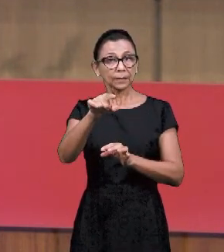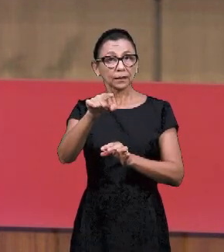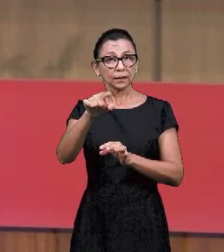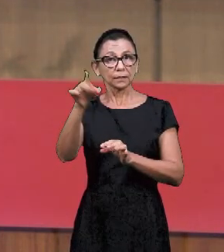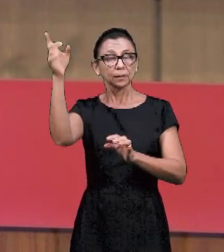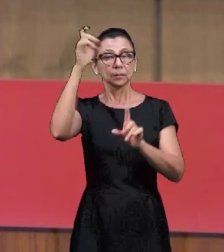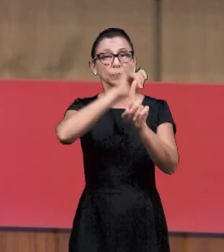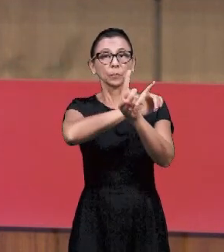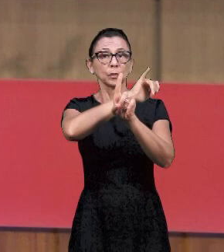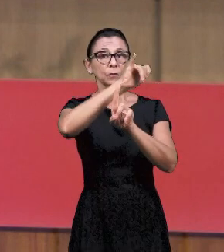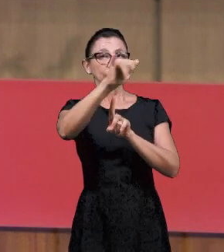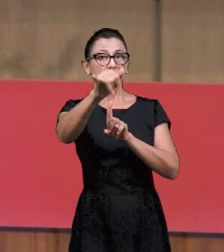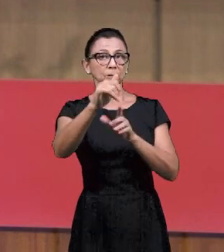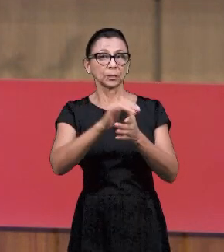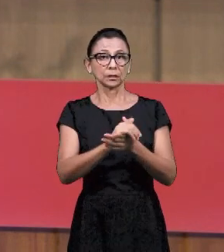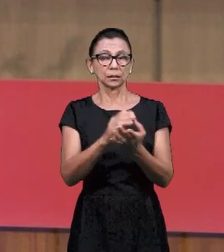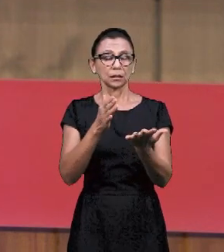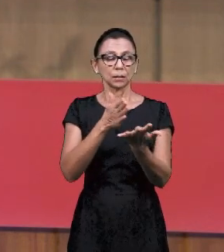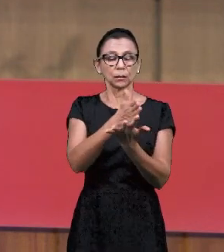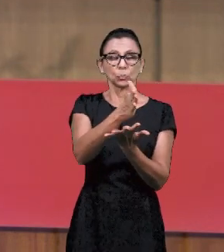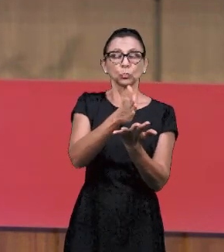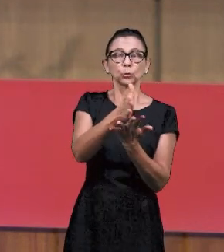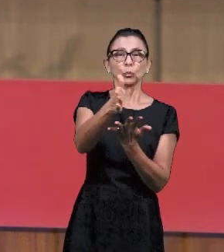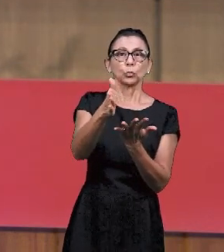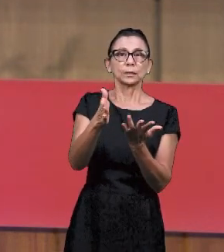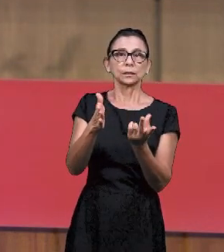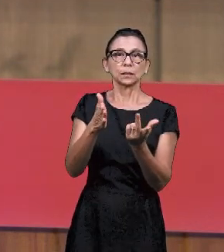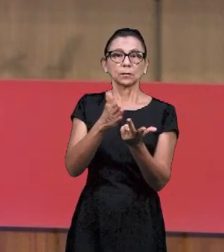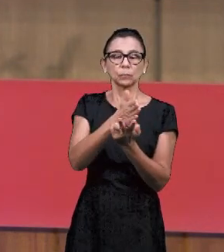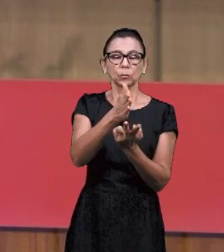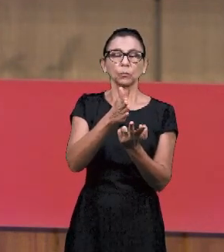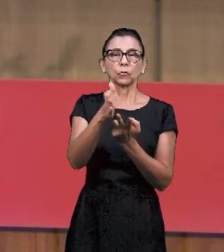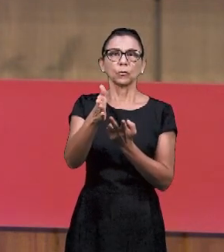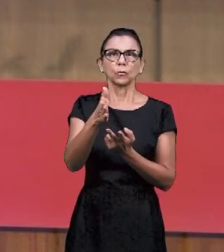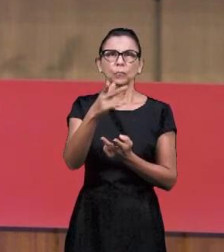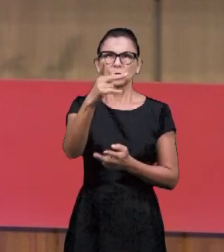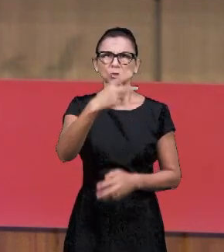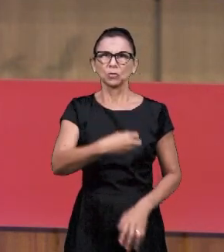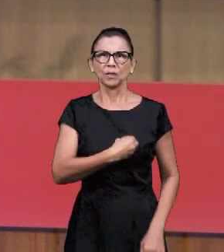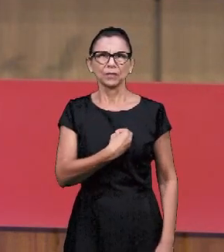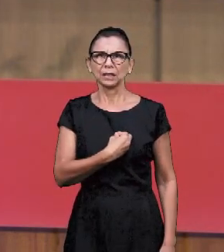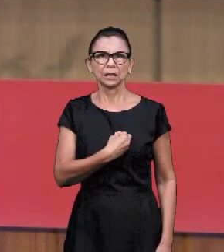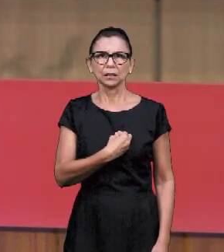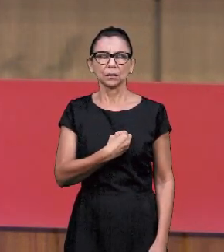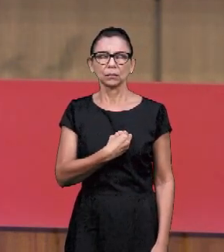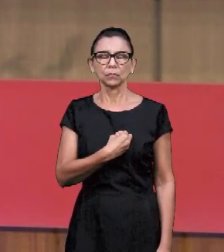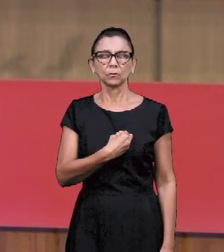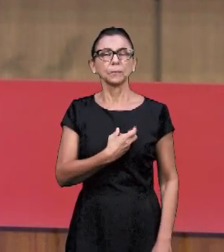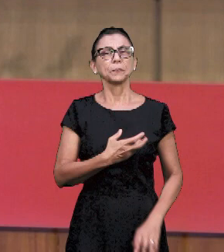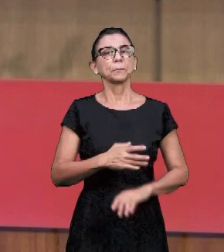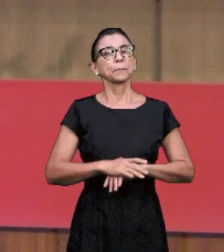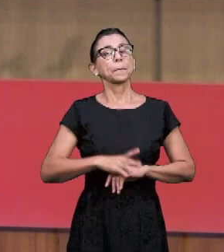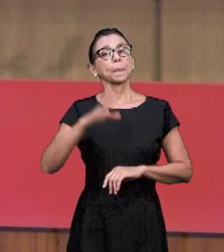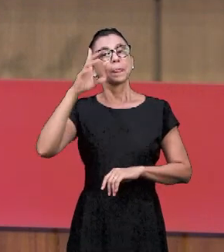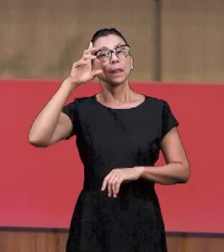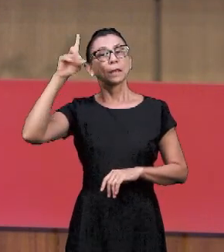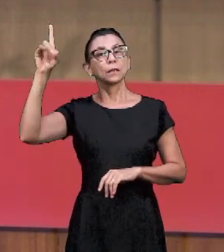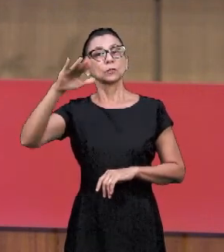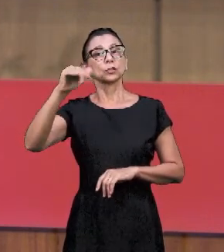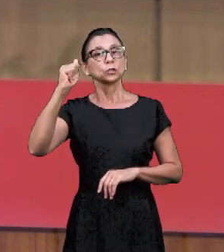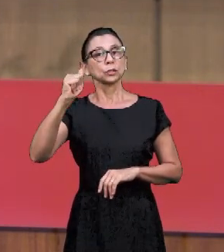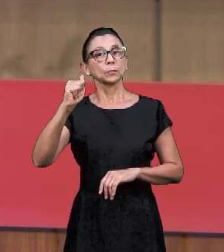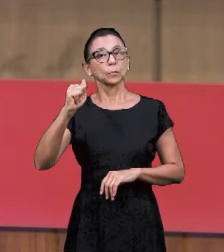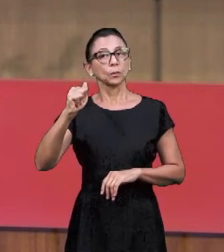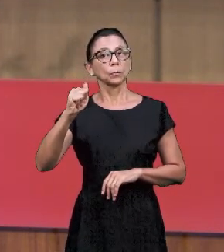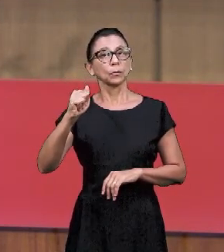тебя пророчески приготовил и призвал. Нет две пророческие линии. У Бога нет две линии.